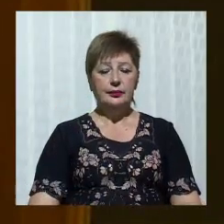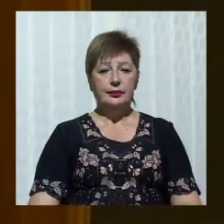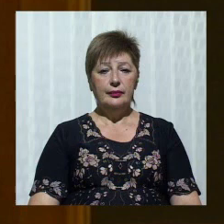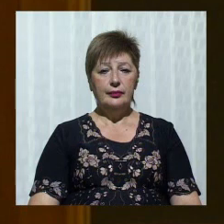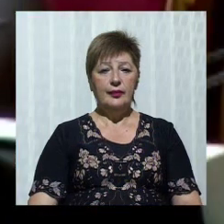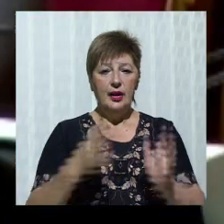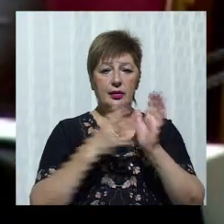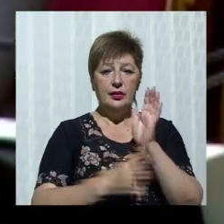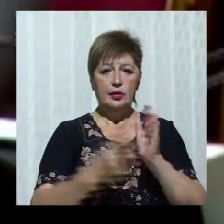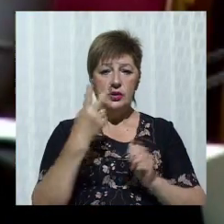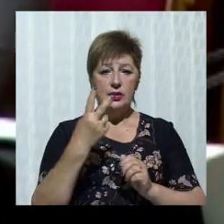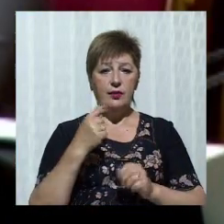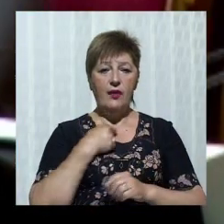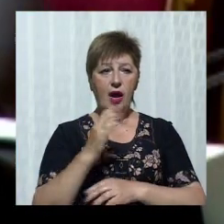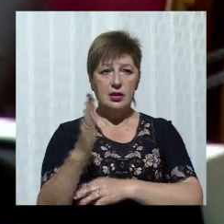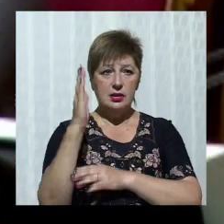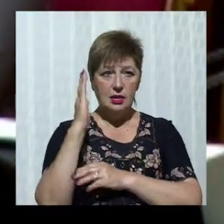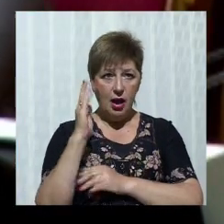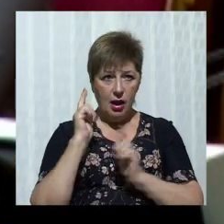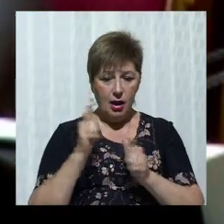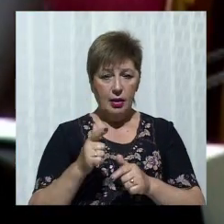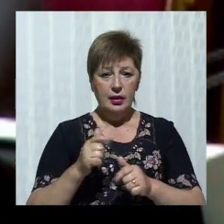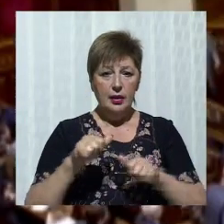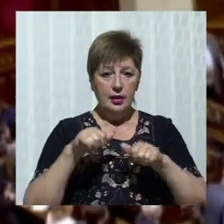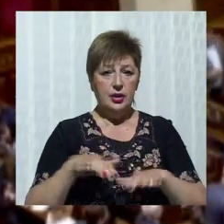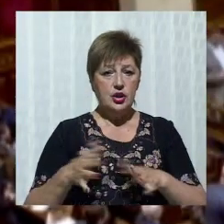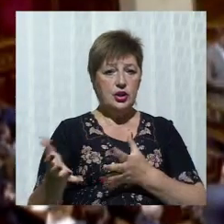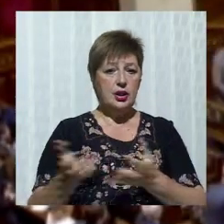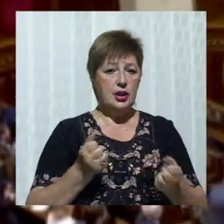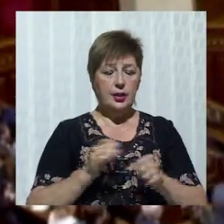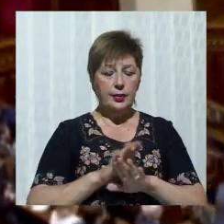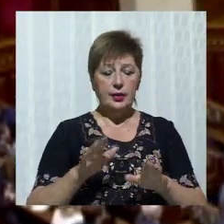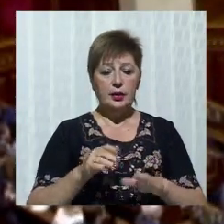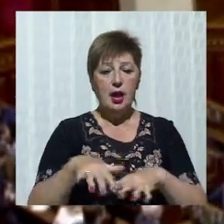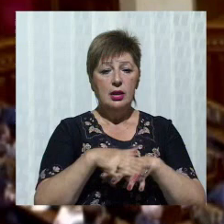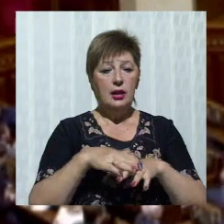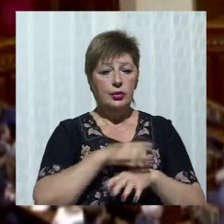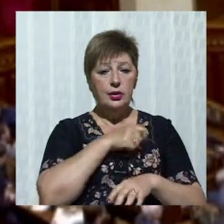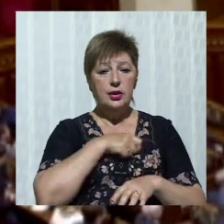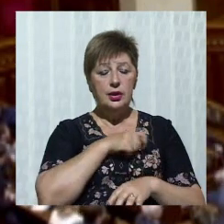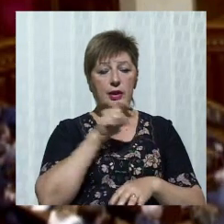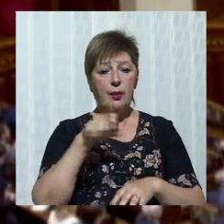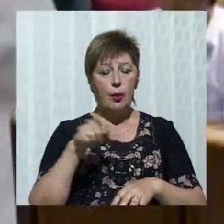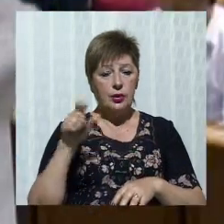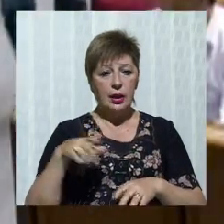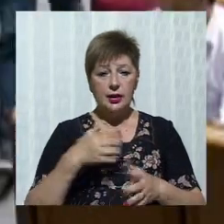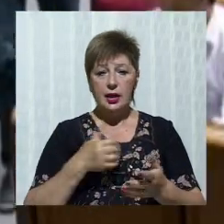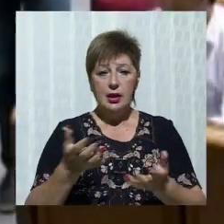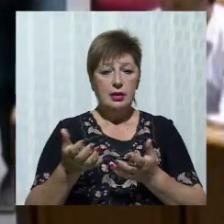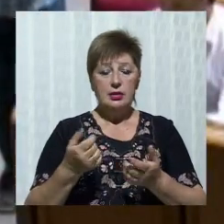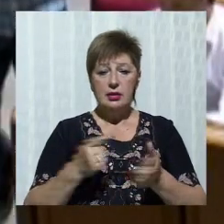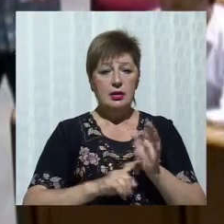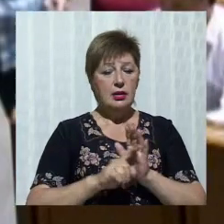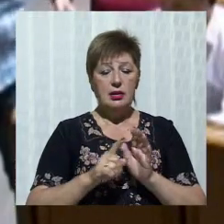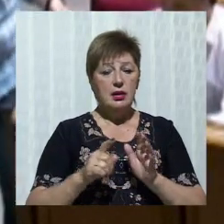92 за, рішення не прийнято. Народні депутати не стали розглядати президентського законопроекту, який мав